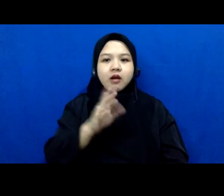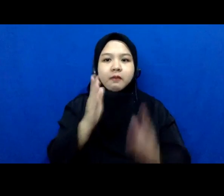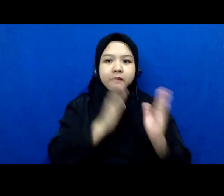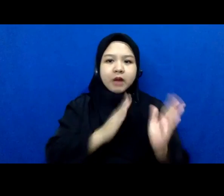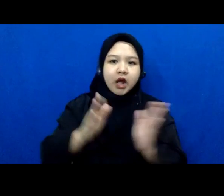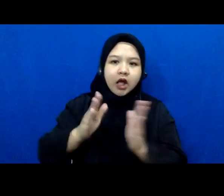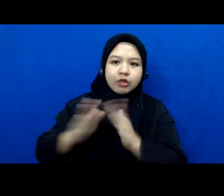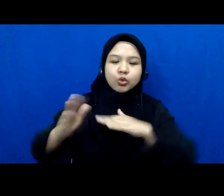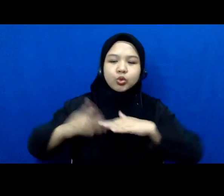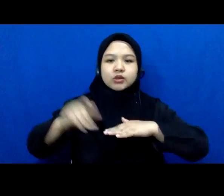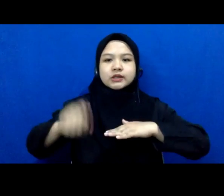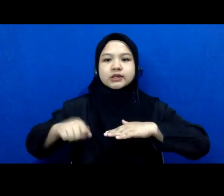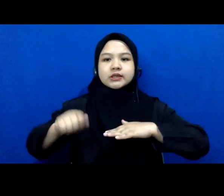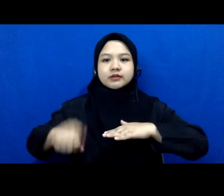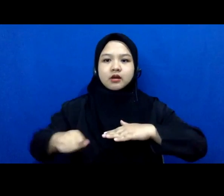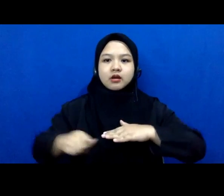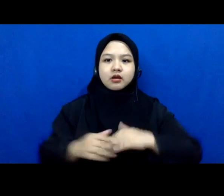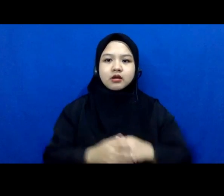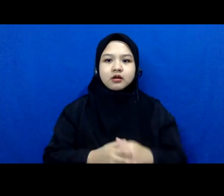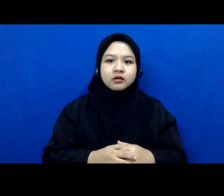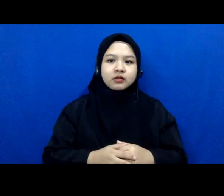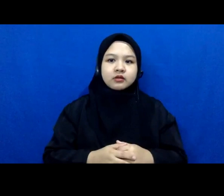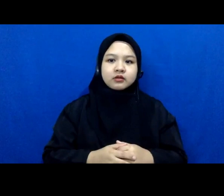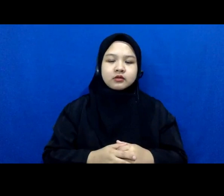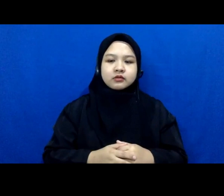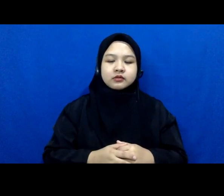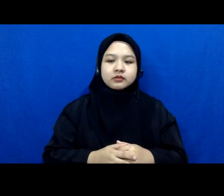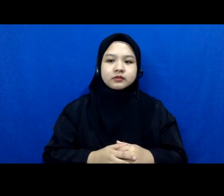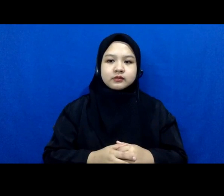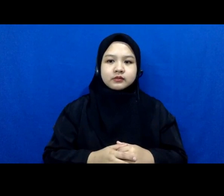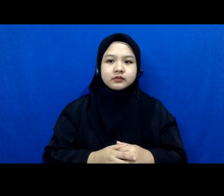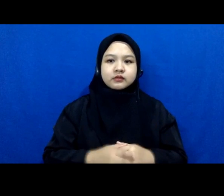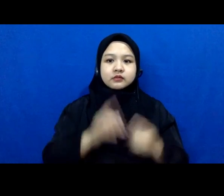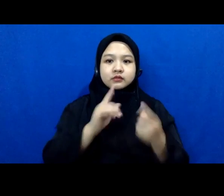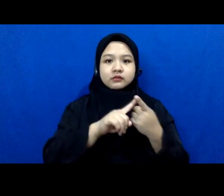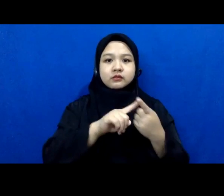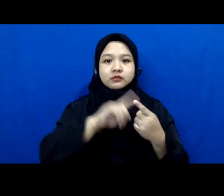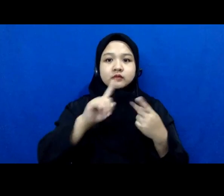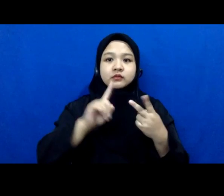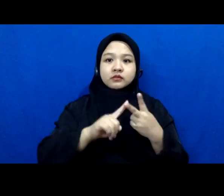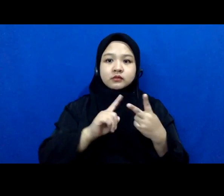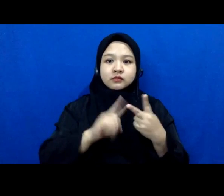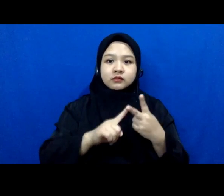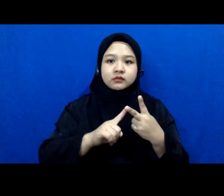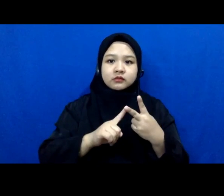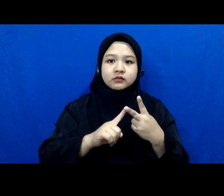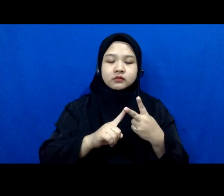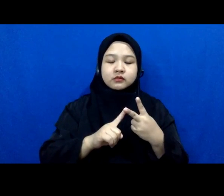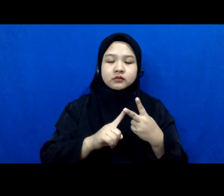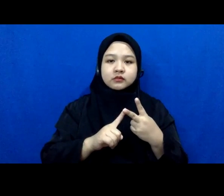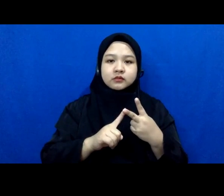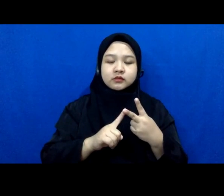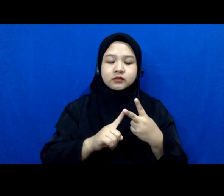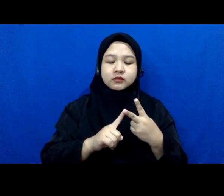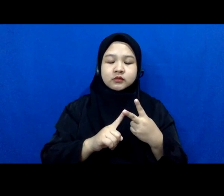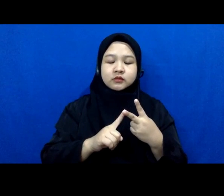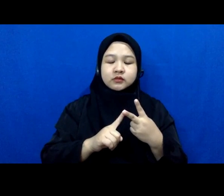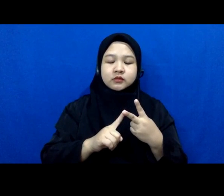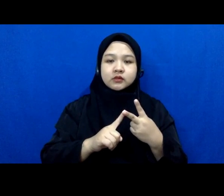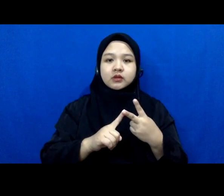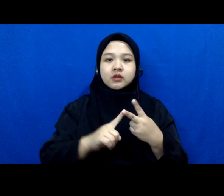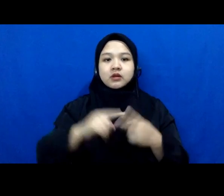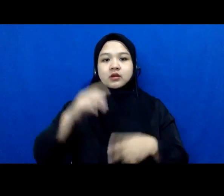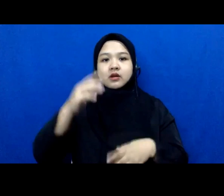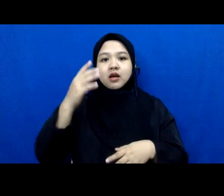kayak gitu itu yang pertama yang kedua itu memang si apa namanya aparat tenaga hukum dalam hal ini